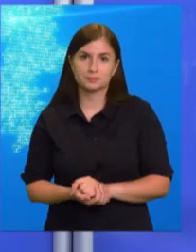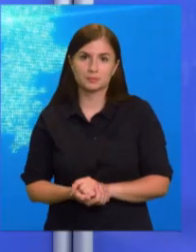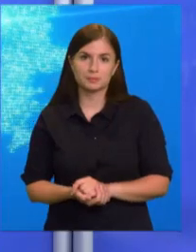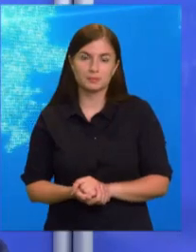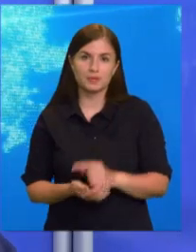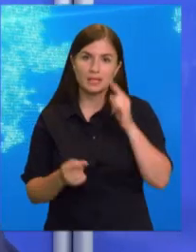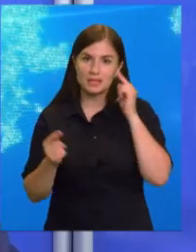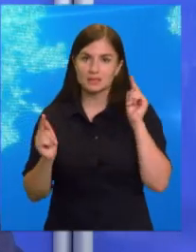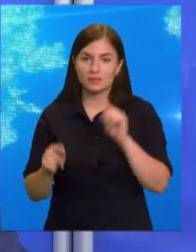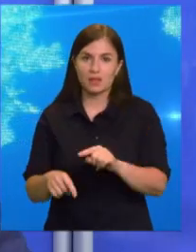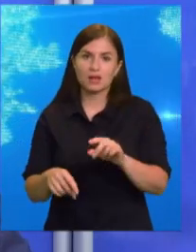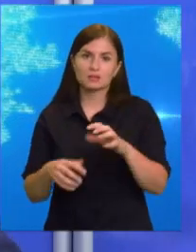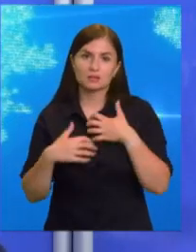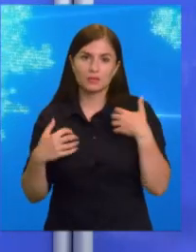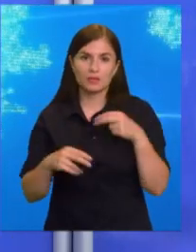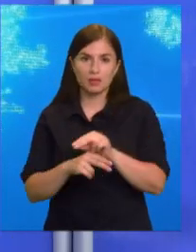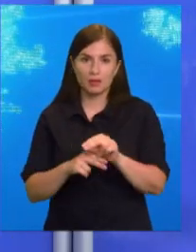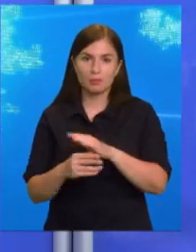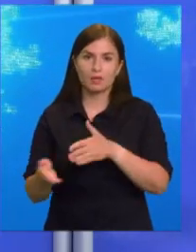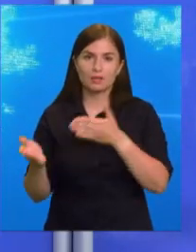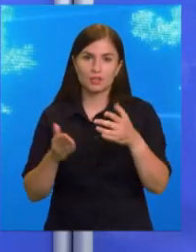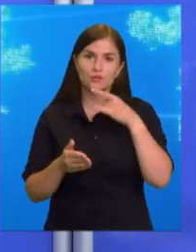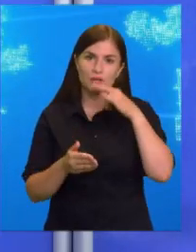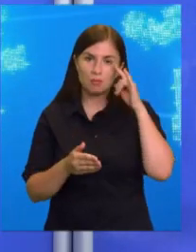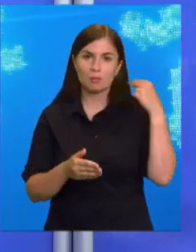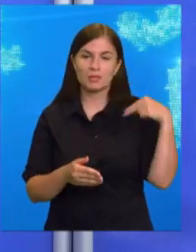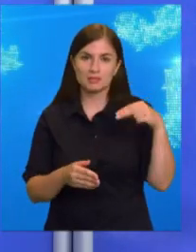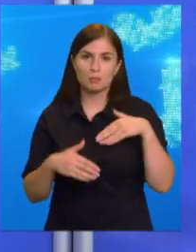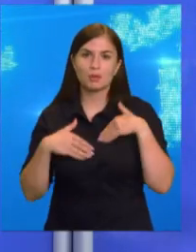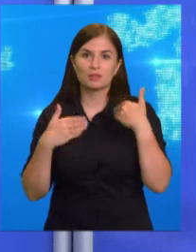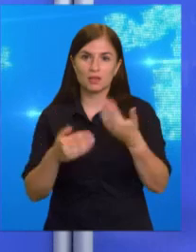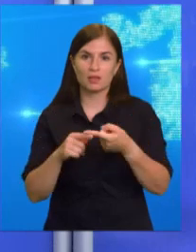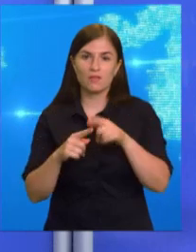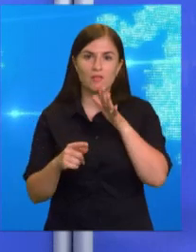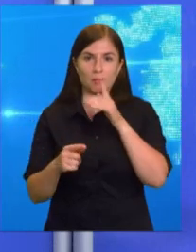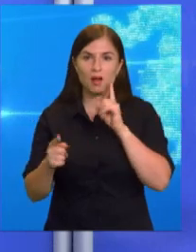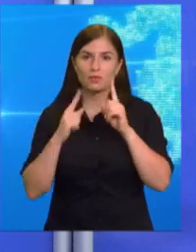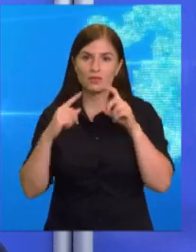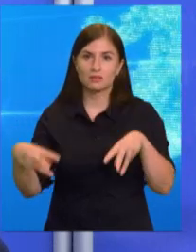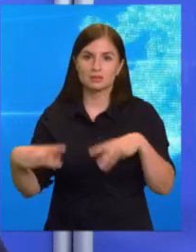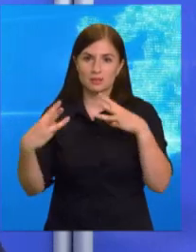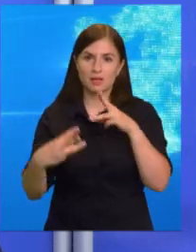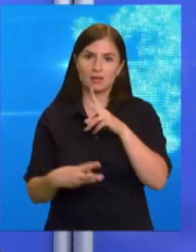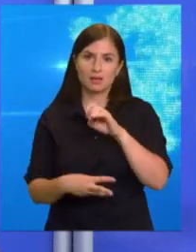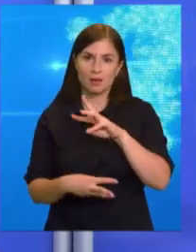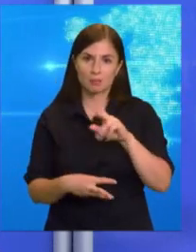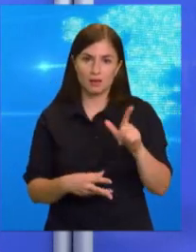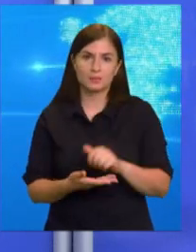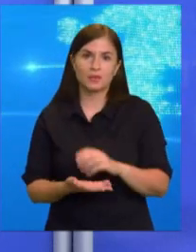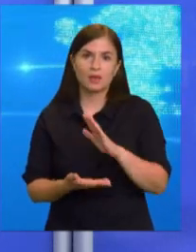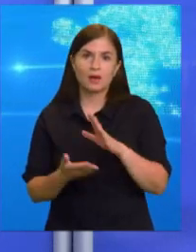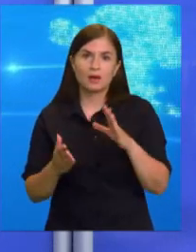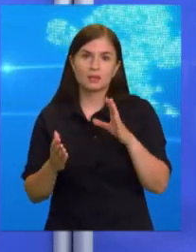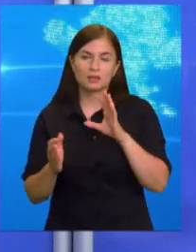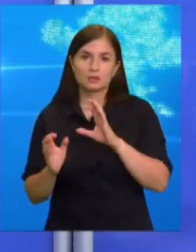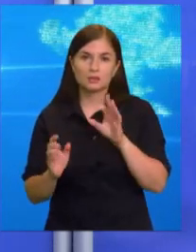Известный ветеринар Карен Далакян пригласил Владимира Путина в Челябинск. Предложение президенту Айболит сделал во время видеоконференц-связи с Кремлем. ВКС с участием ЭКО и зоозащитников